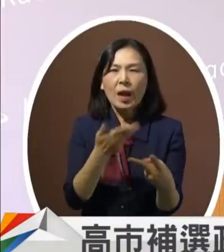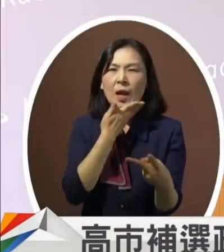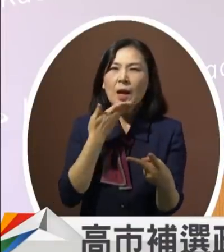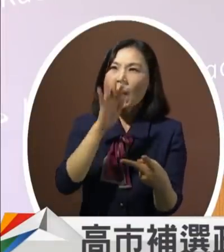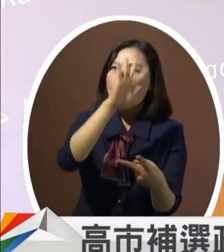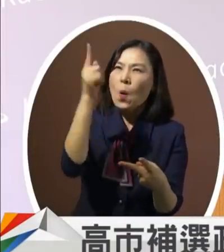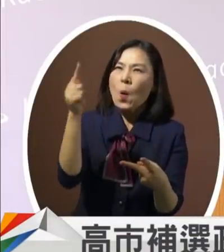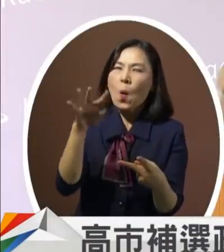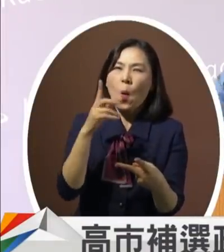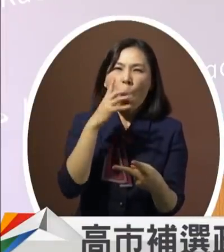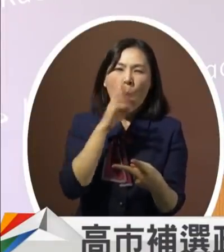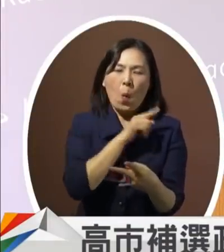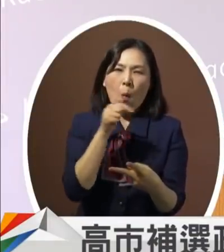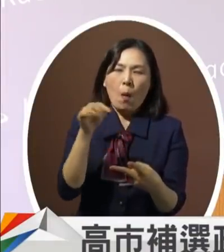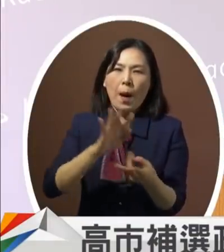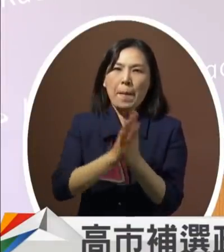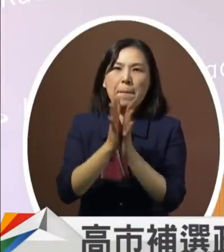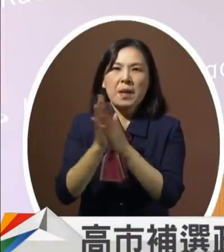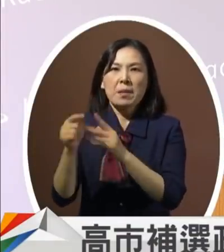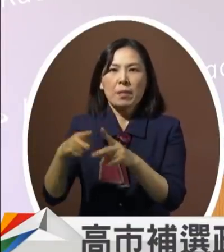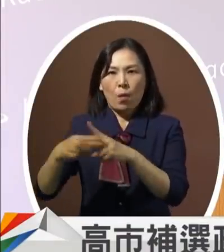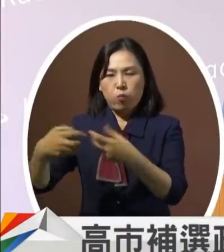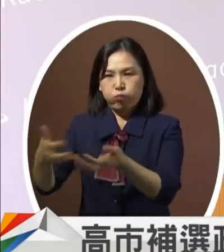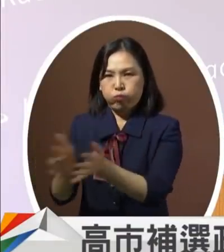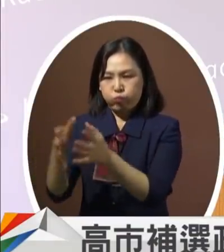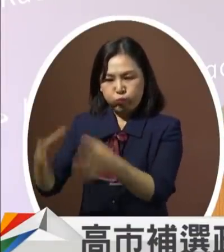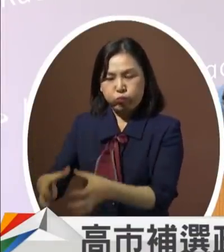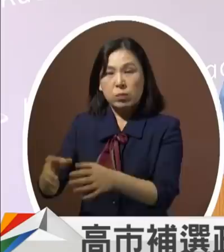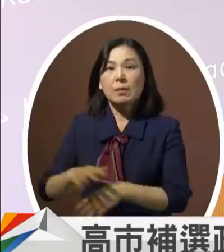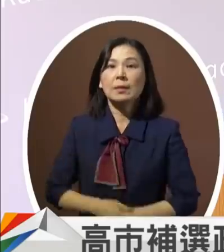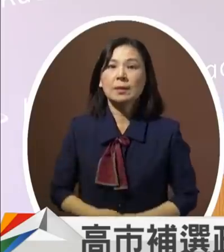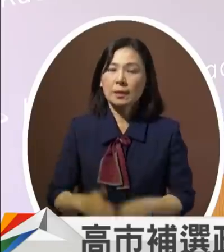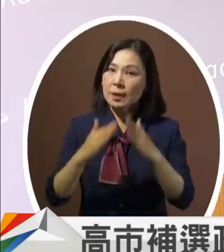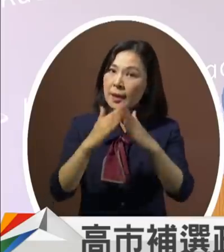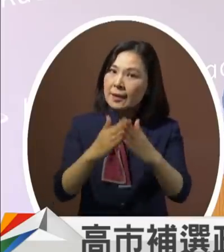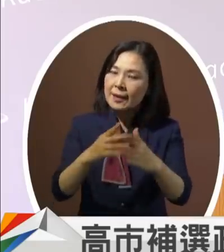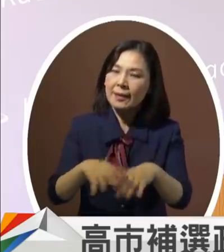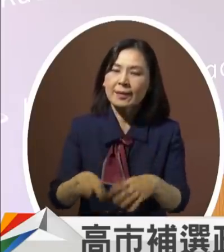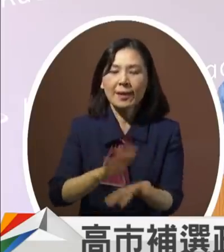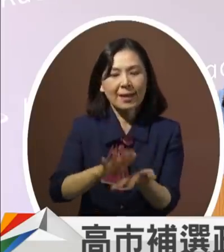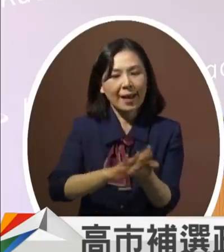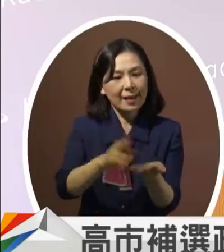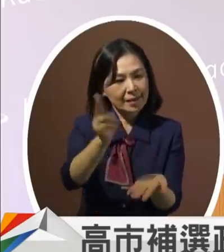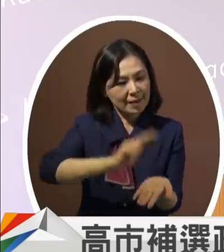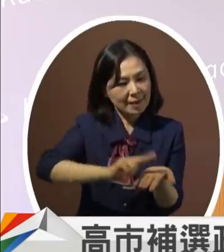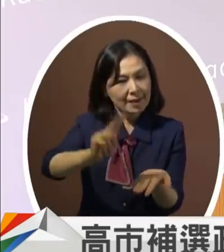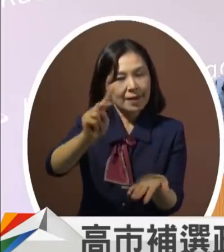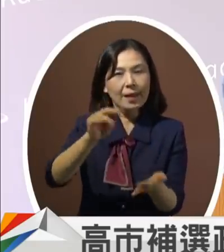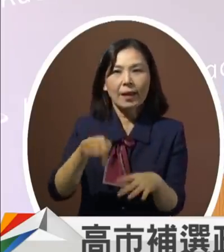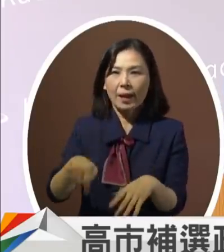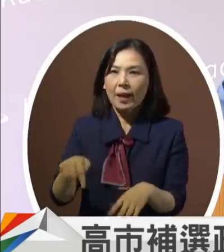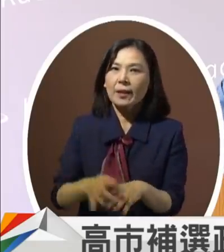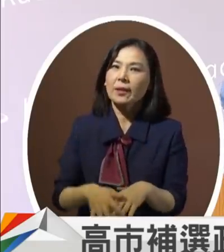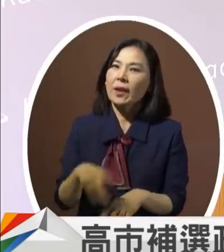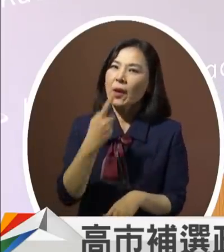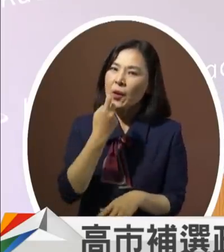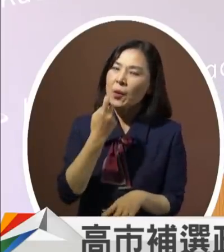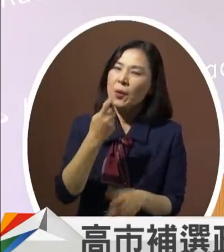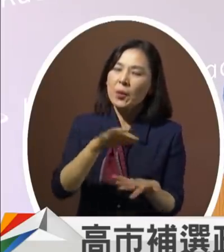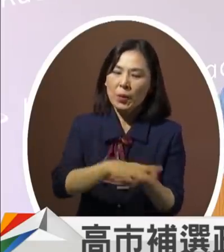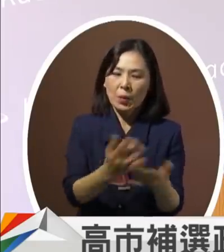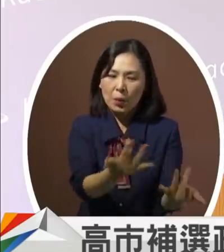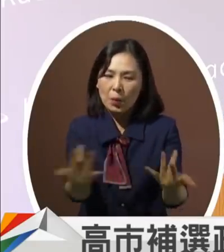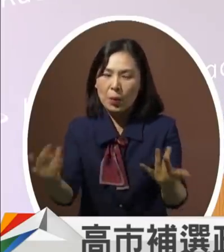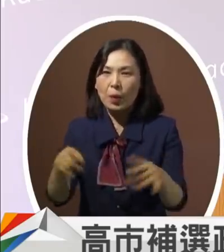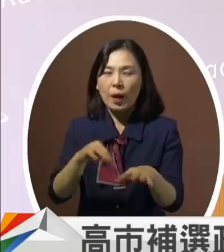小组陈氏副市长要推动城市包括干净的能源城市的绿化绿色交通永